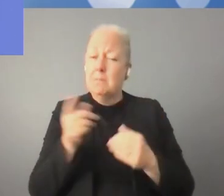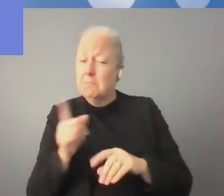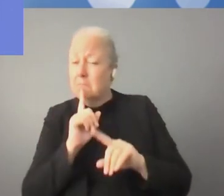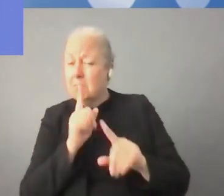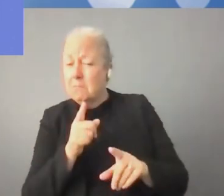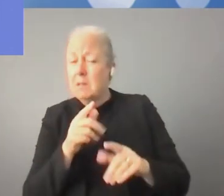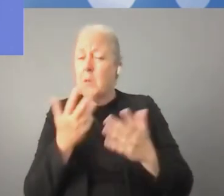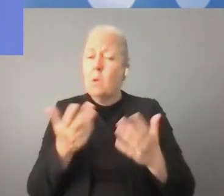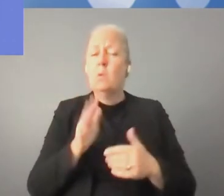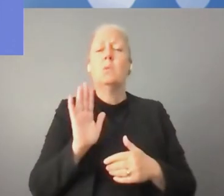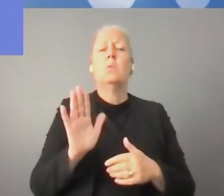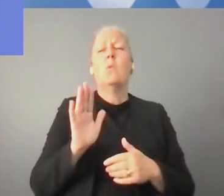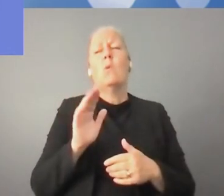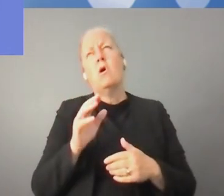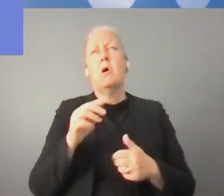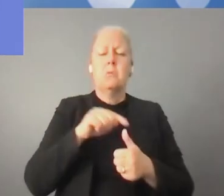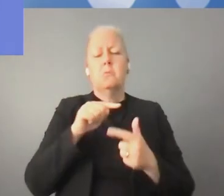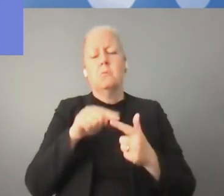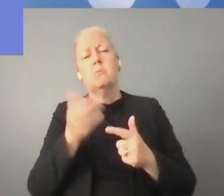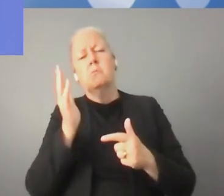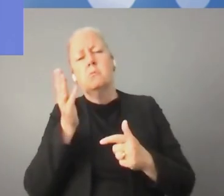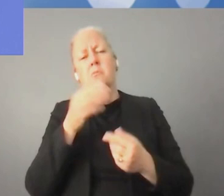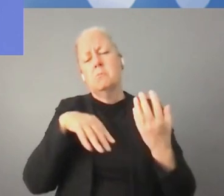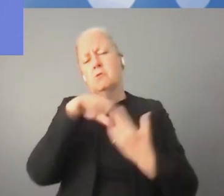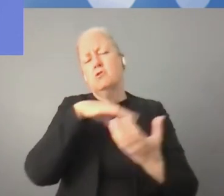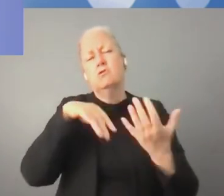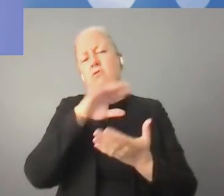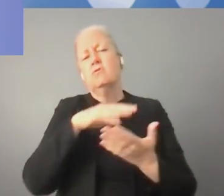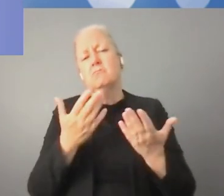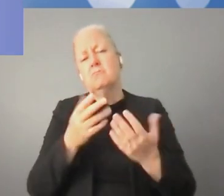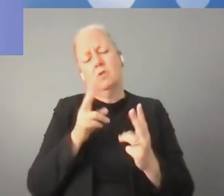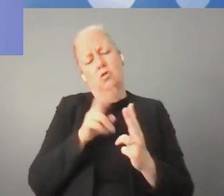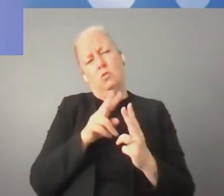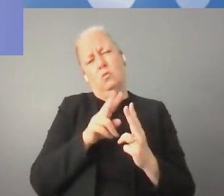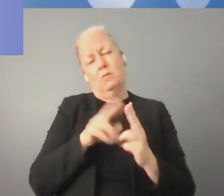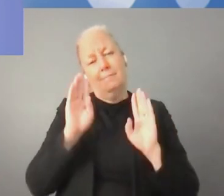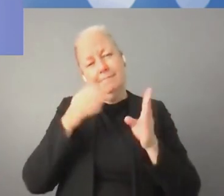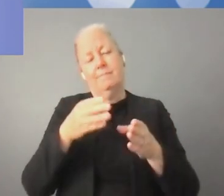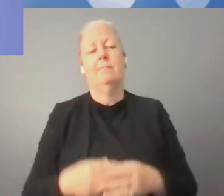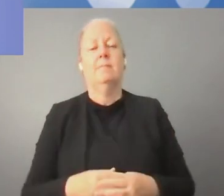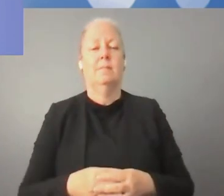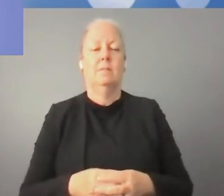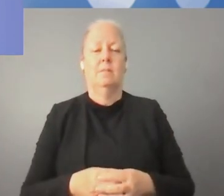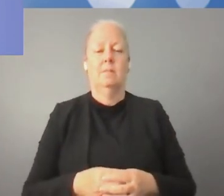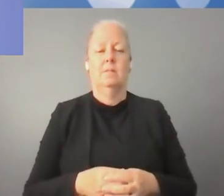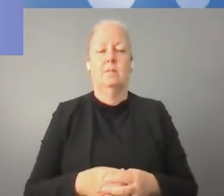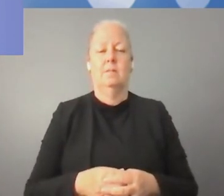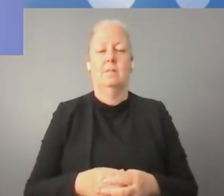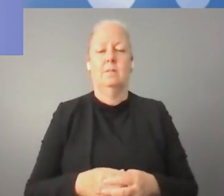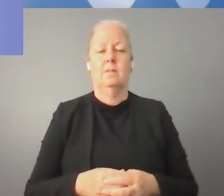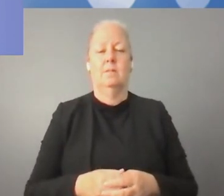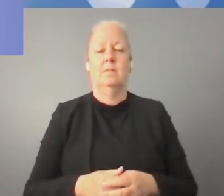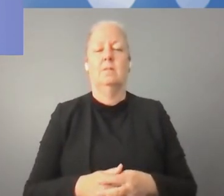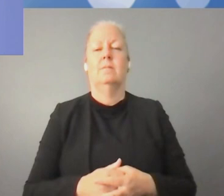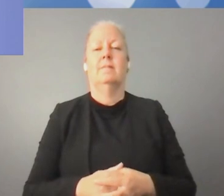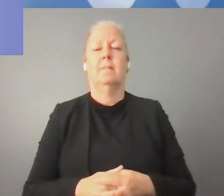فرنسا وفي باتك. فهل يستطيع السيد السفير أن يعلق عن هذا الموضوع بعد الإجابة على سؤال